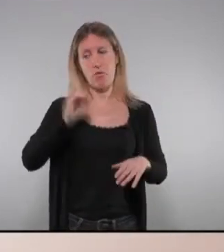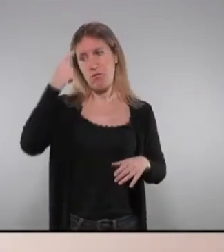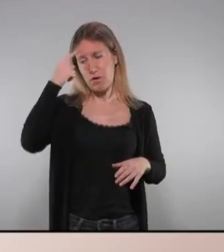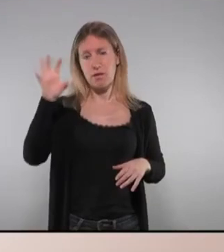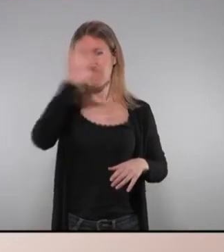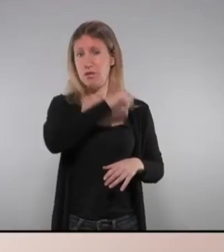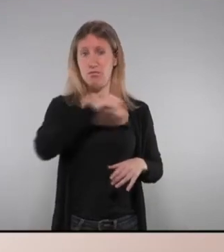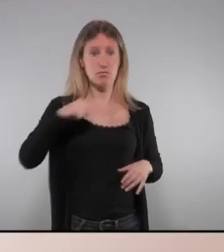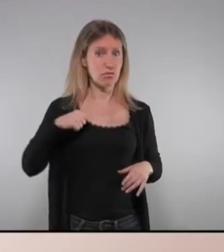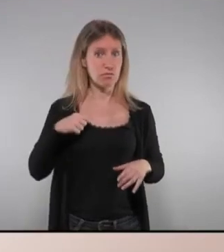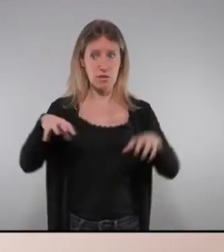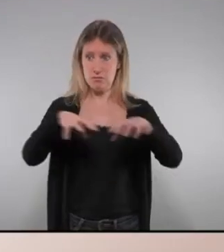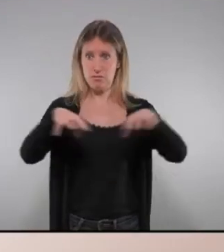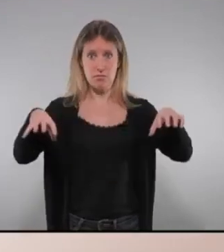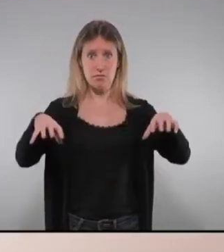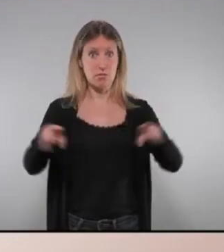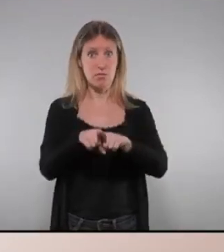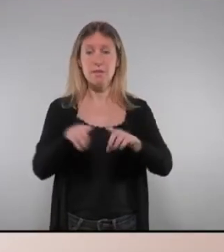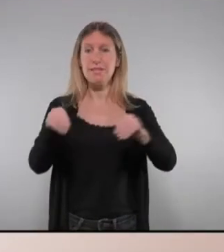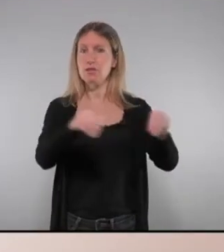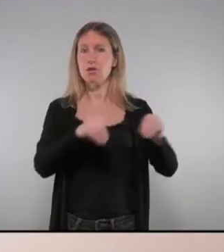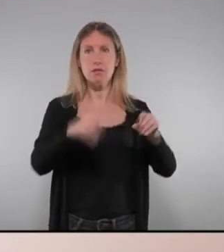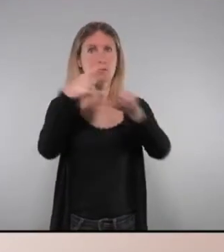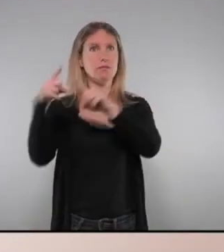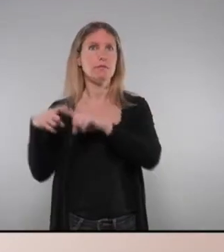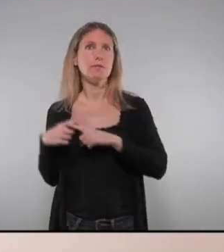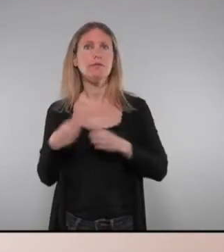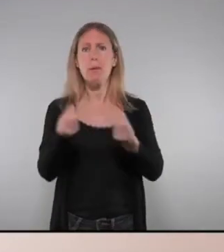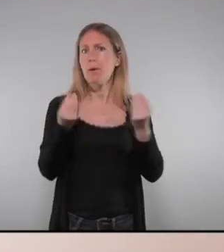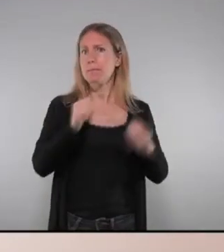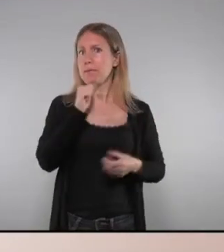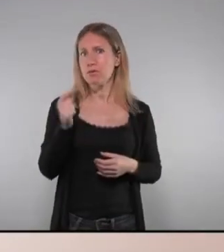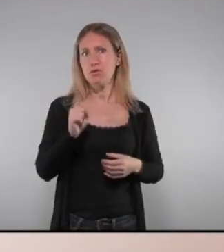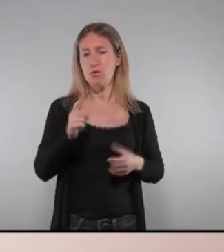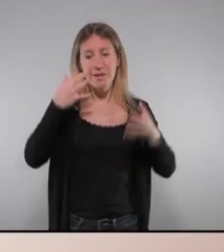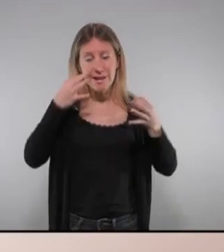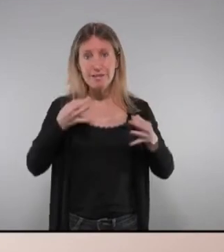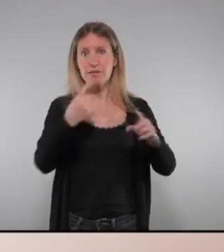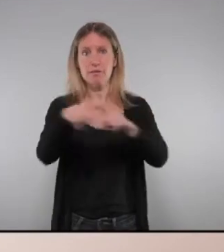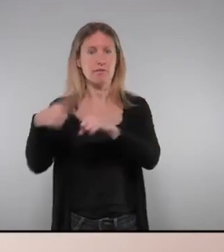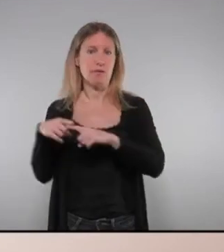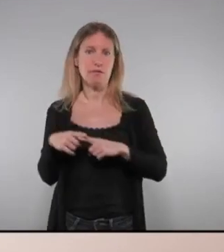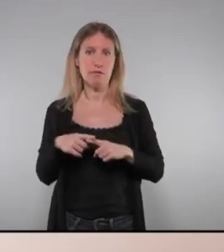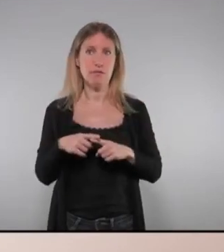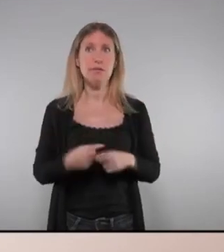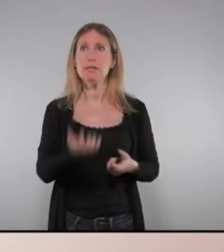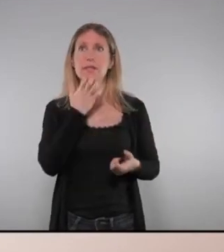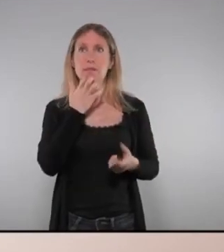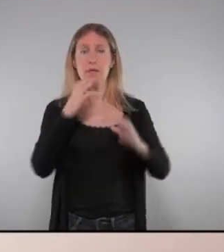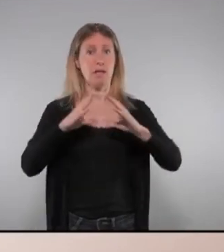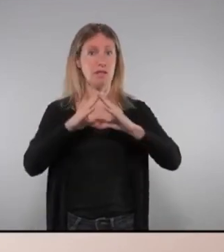comunitats autònomes és perquè senzillament els territoris són diferents ni millors ni pitjors amb realitats territorials diferents he posat l'exemple d